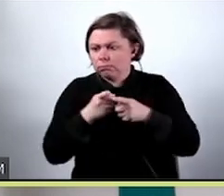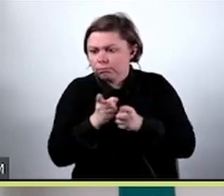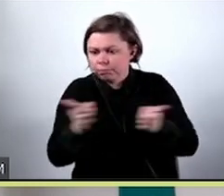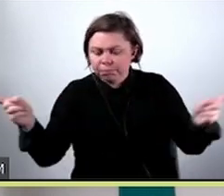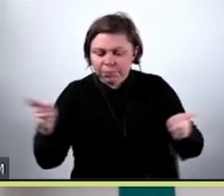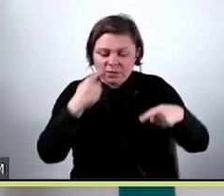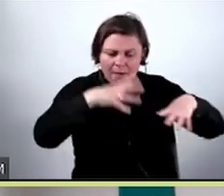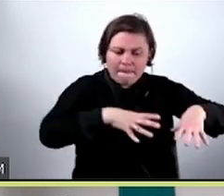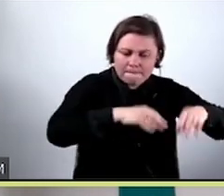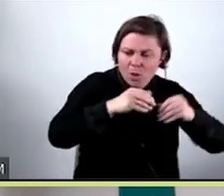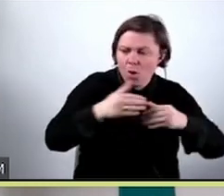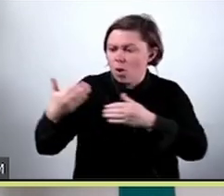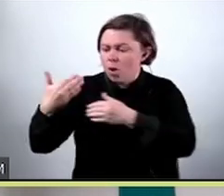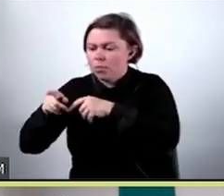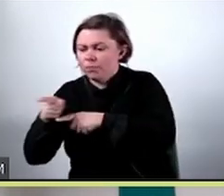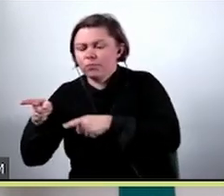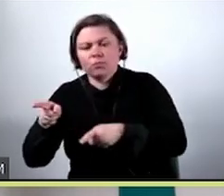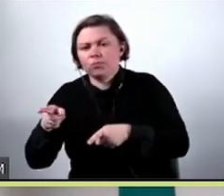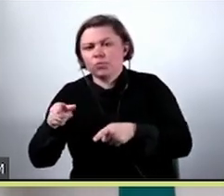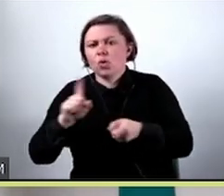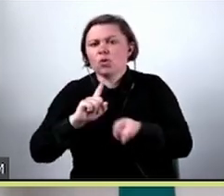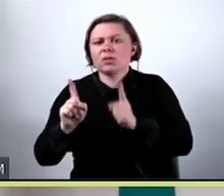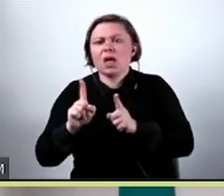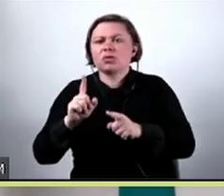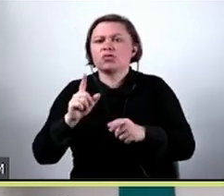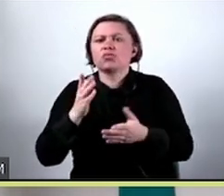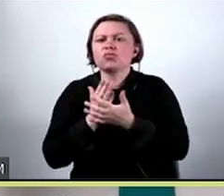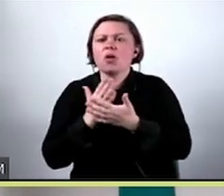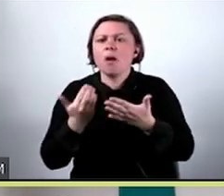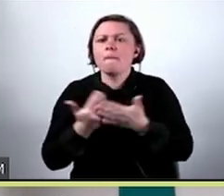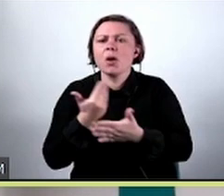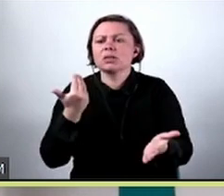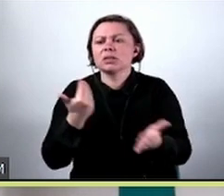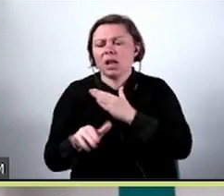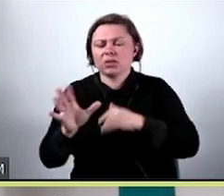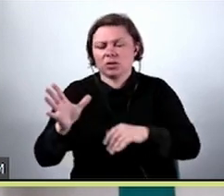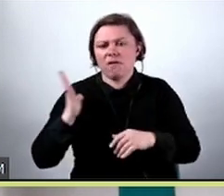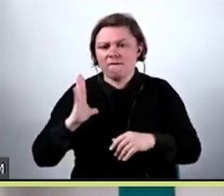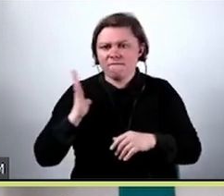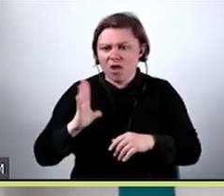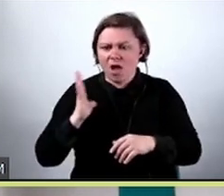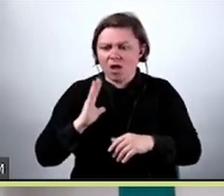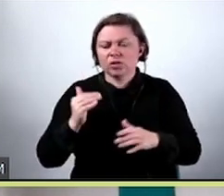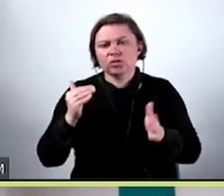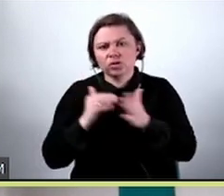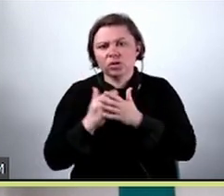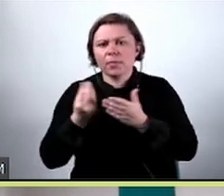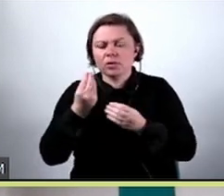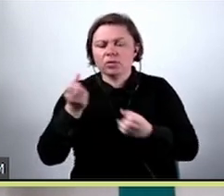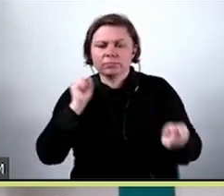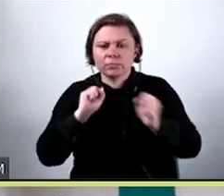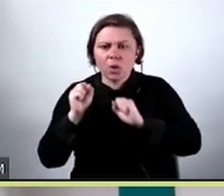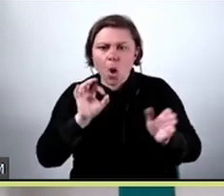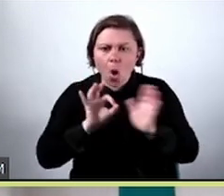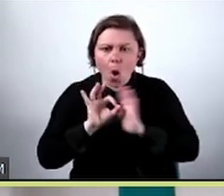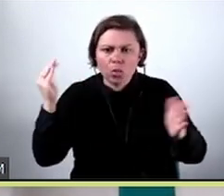znak, że być może taki model się zdecydował, stracił na swoje wartości i dobrze byłoby go przetrenować od nowa.